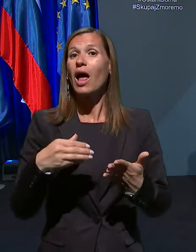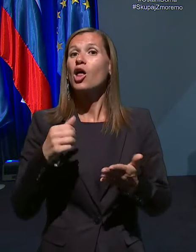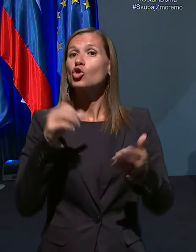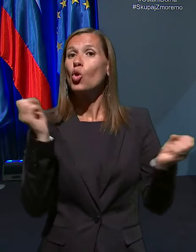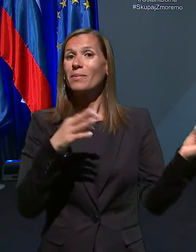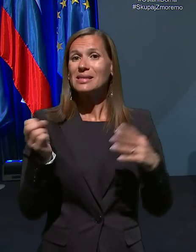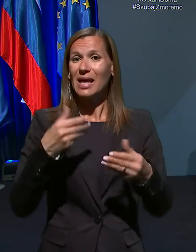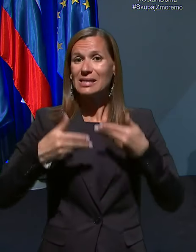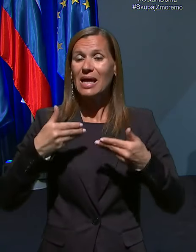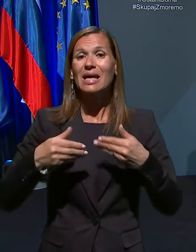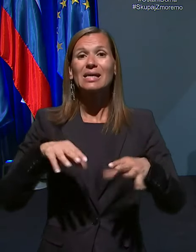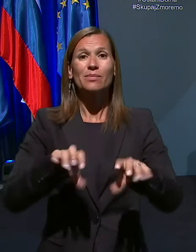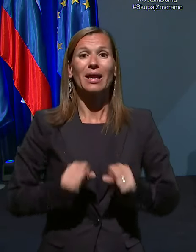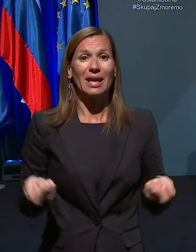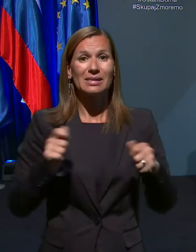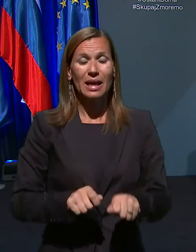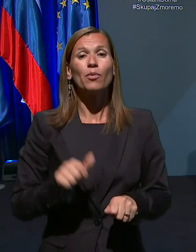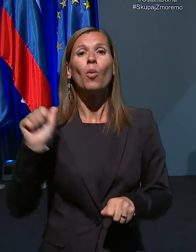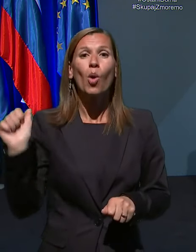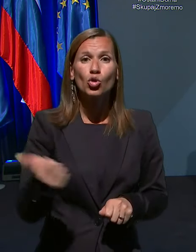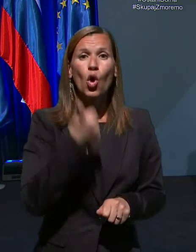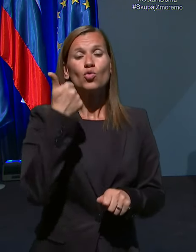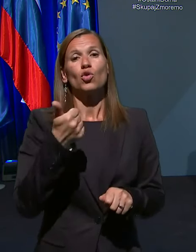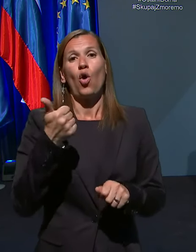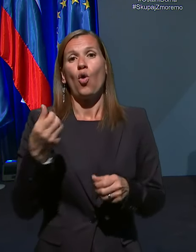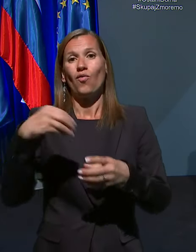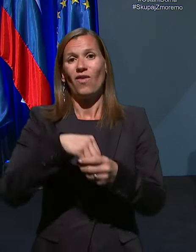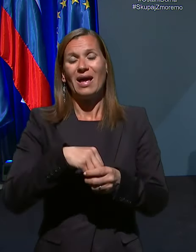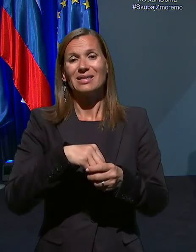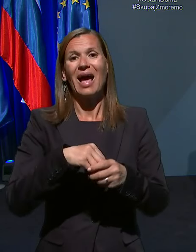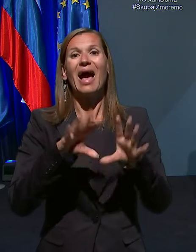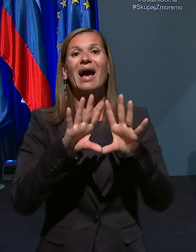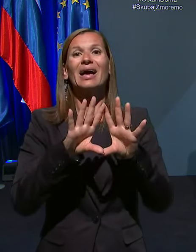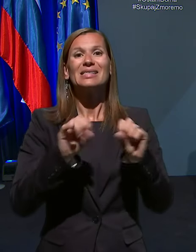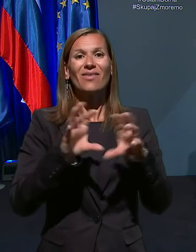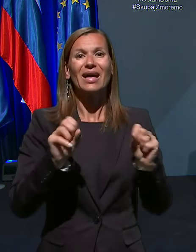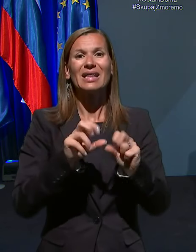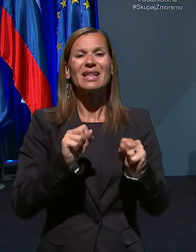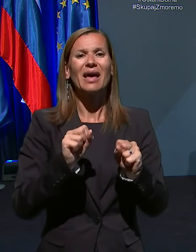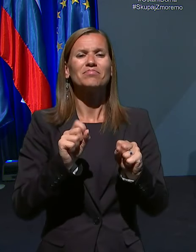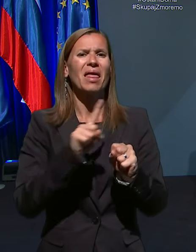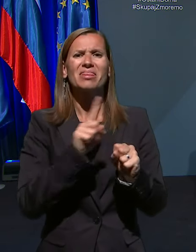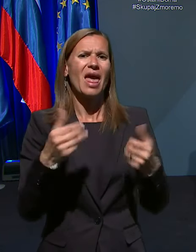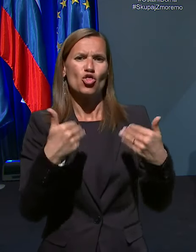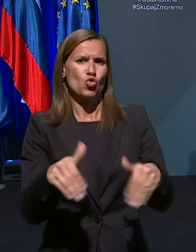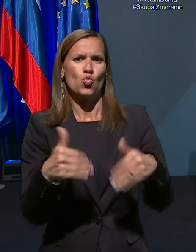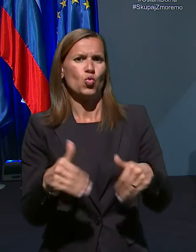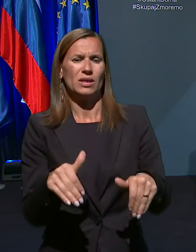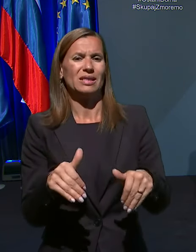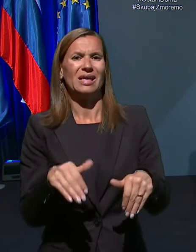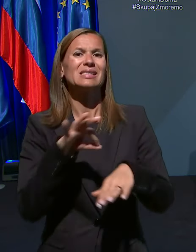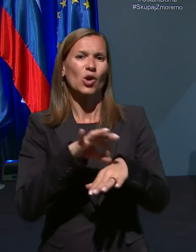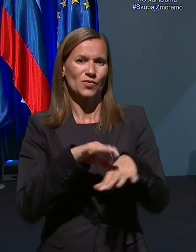s katerim ponovno uvaja izvajanje efektivnih, elektivnih, nenujnih, zdravstvenih storitev za